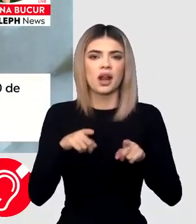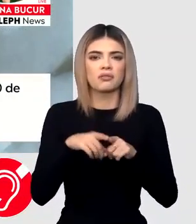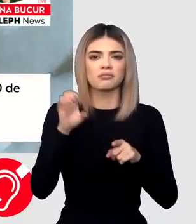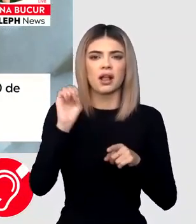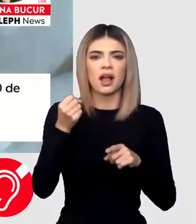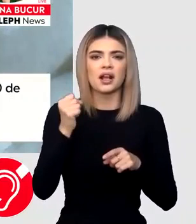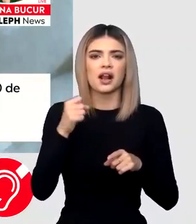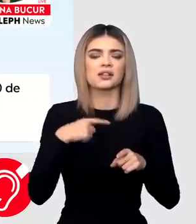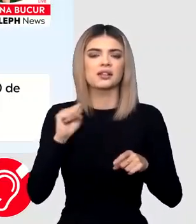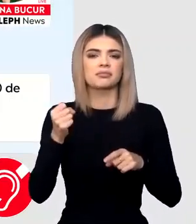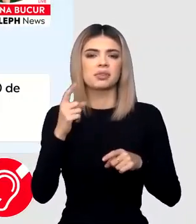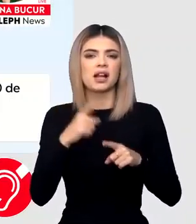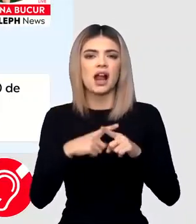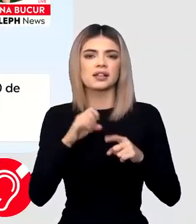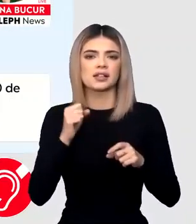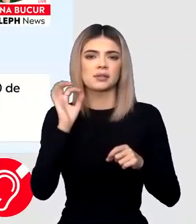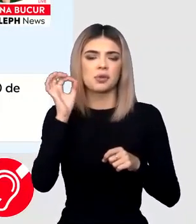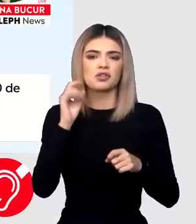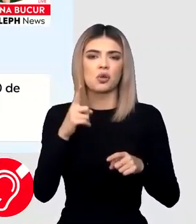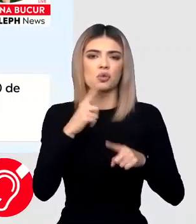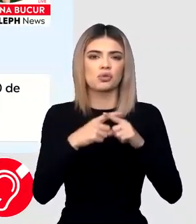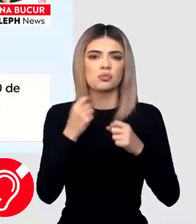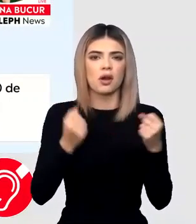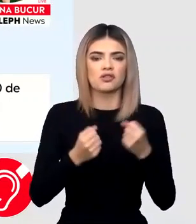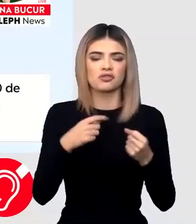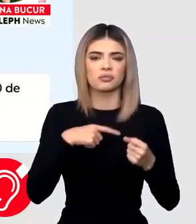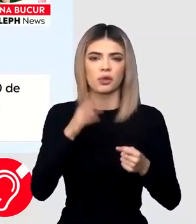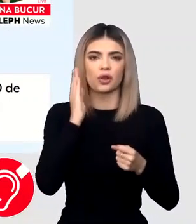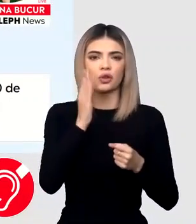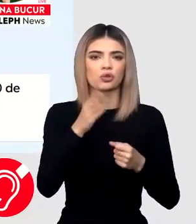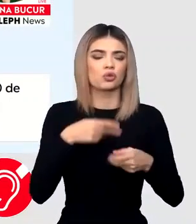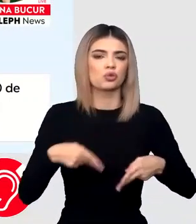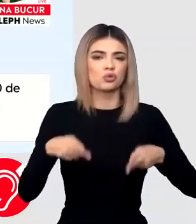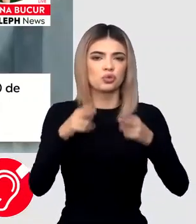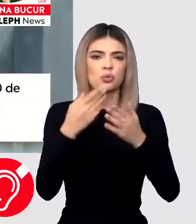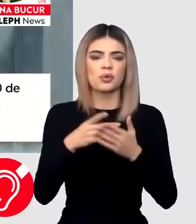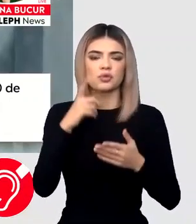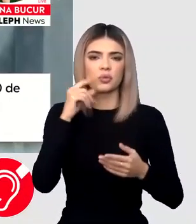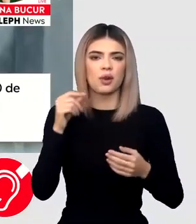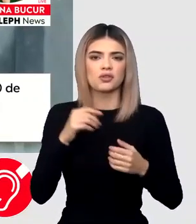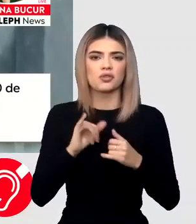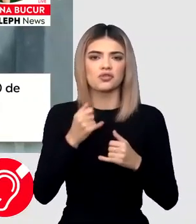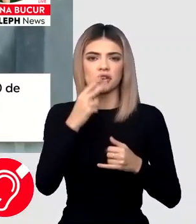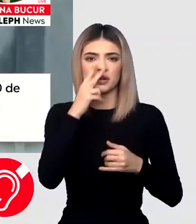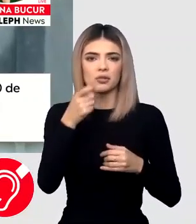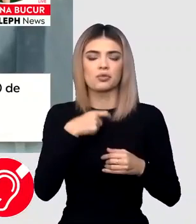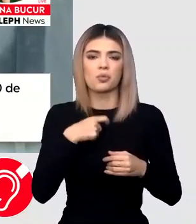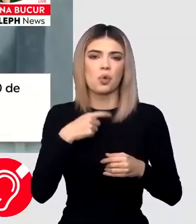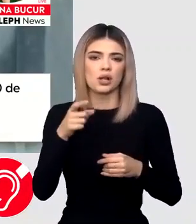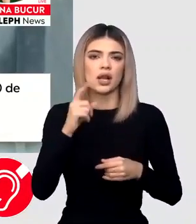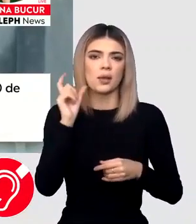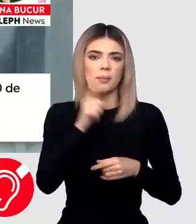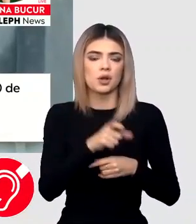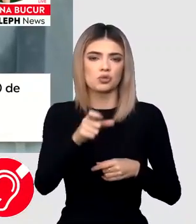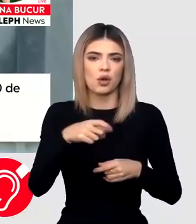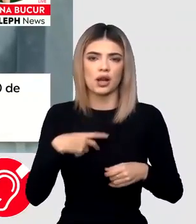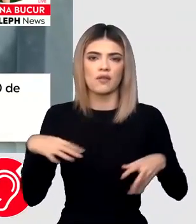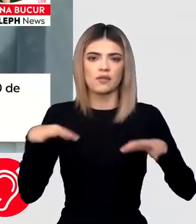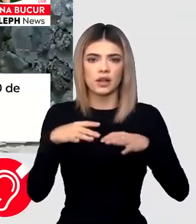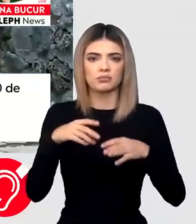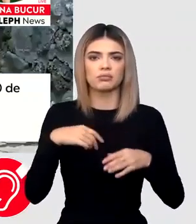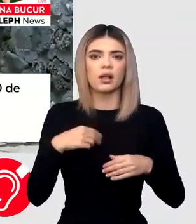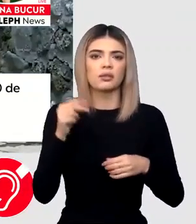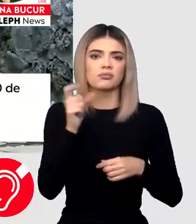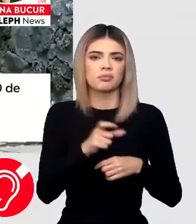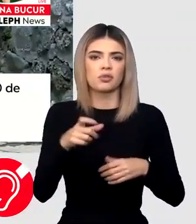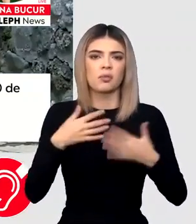-clas, S-clas, dar și dube cu geamuri fumuri s-au îndreptat spre locația aflată la distanță și unde nu aveai acces. Oricum, miliardarii erau